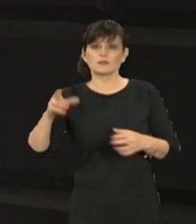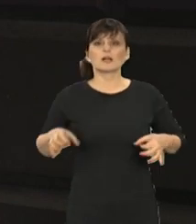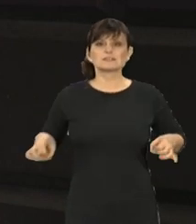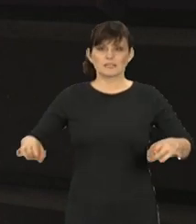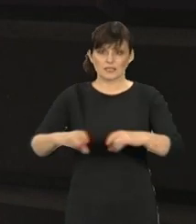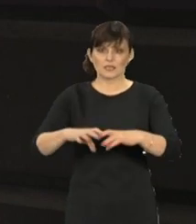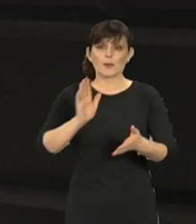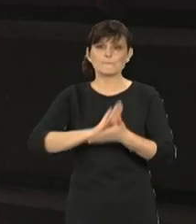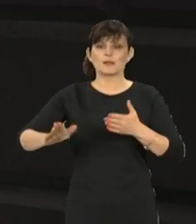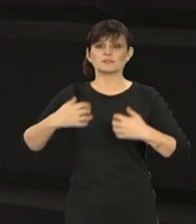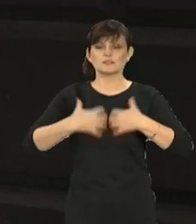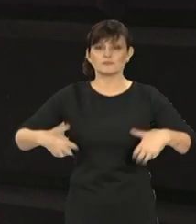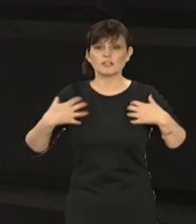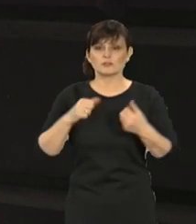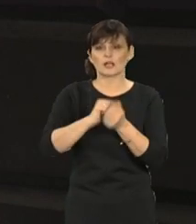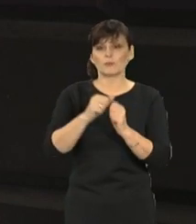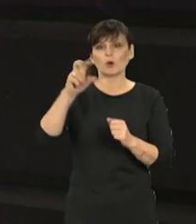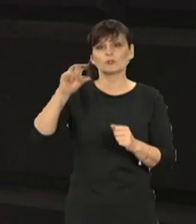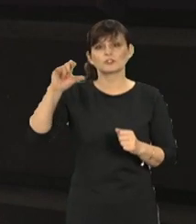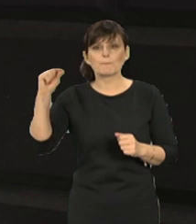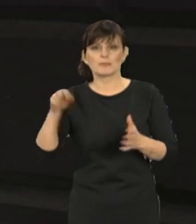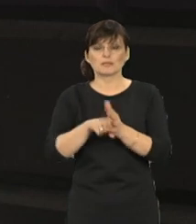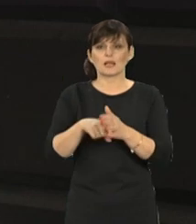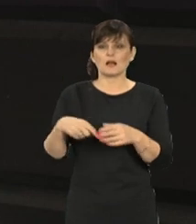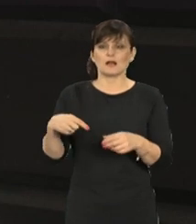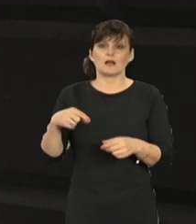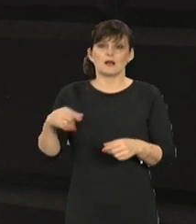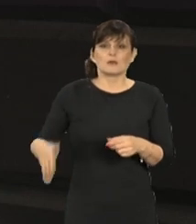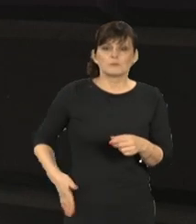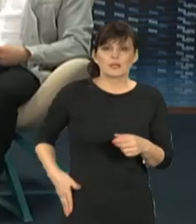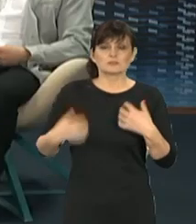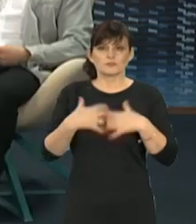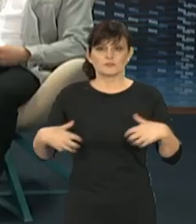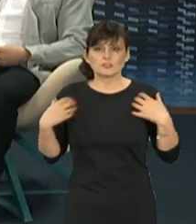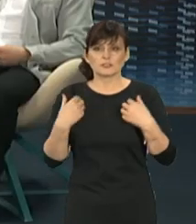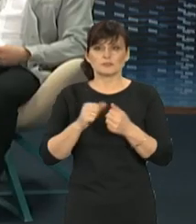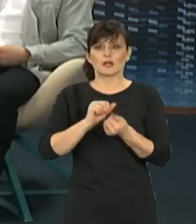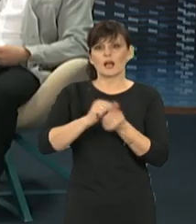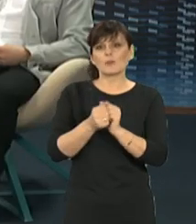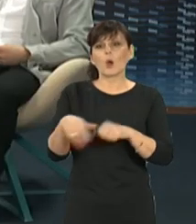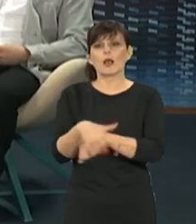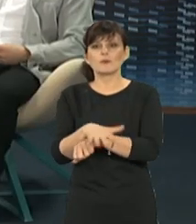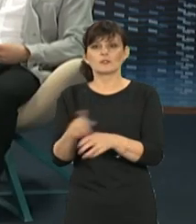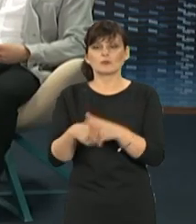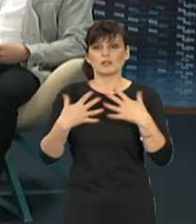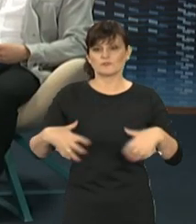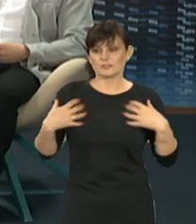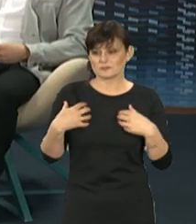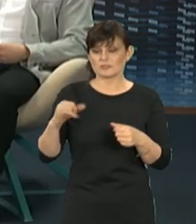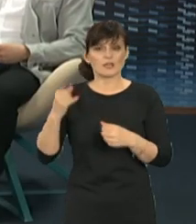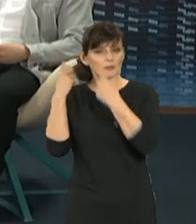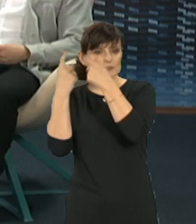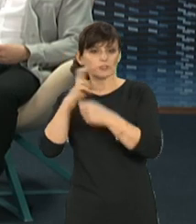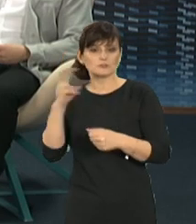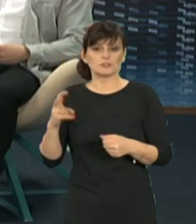mundurowych psów i koni oraz czipowanie psów. Czy uważa Pani, że takie zmiany, jeżeli miałyby wejść w życie czy dzięki tym